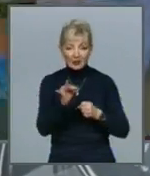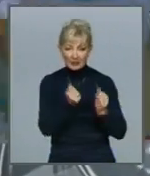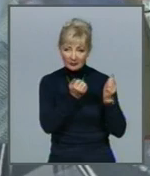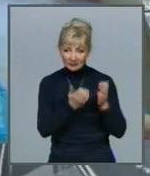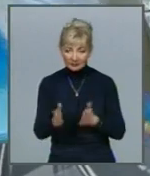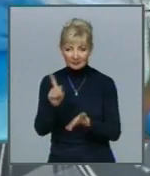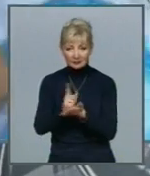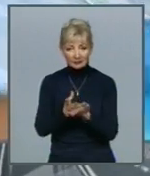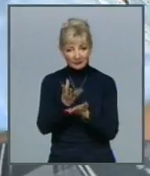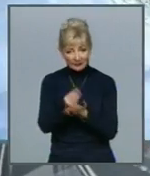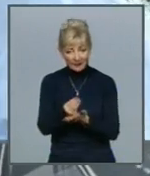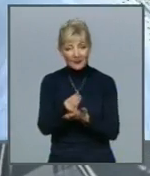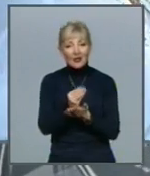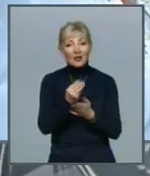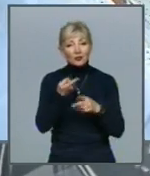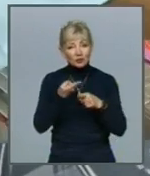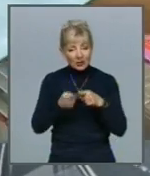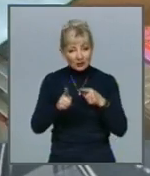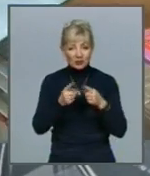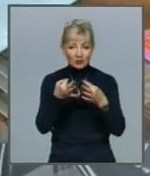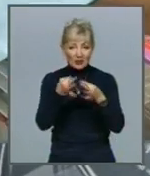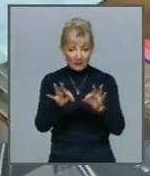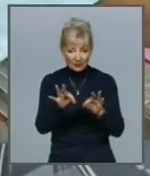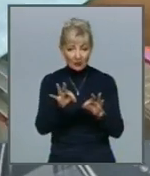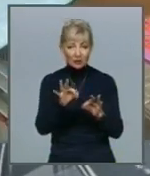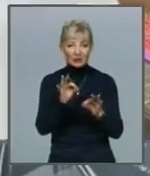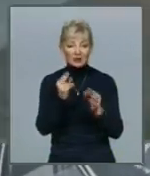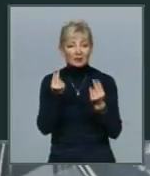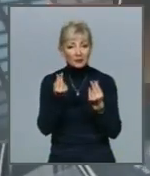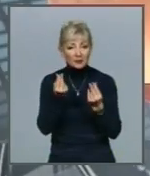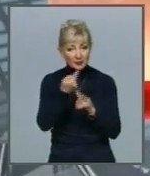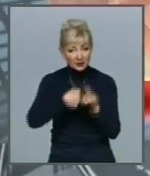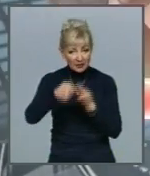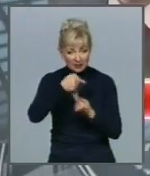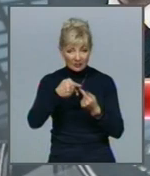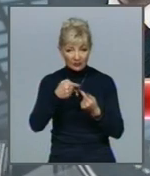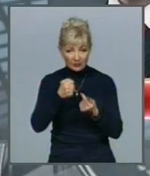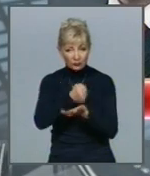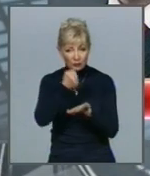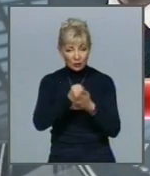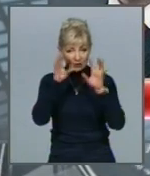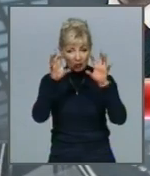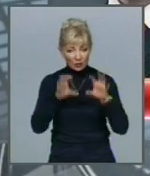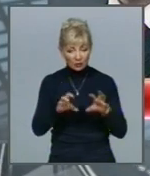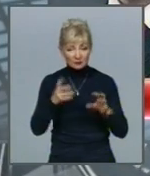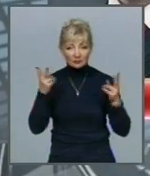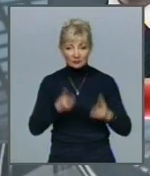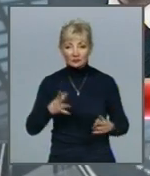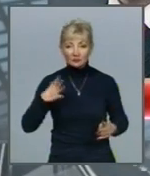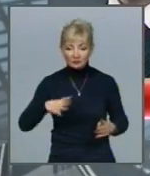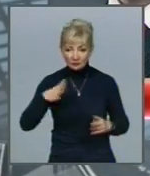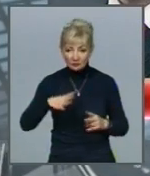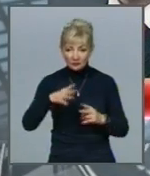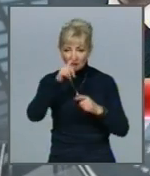часткове звільнення від яких пропонують бізнесу в рамках прийнятих законів Варто очікувати тотальної